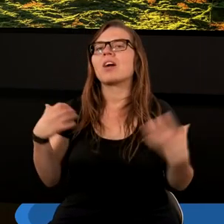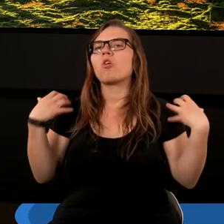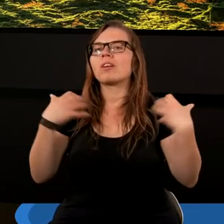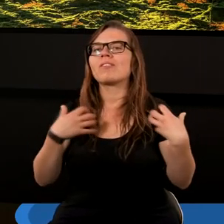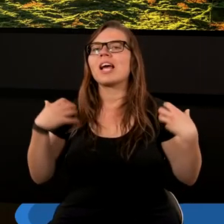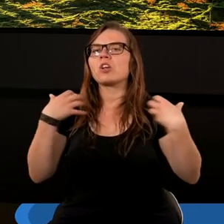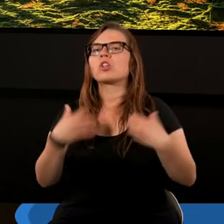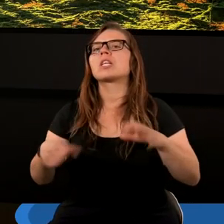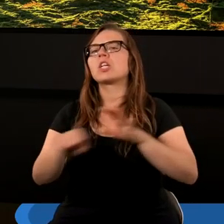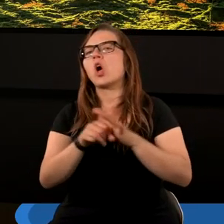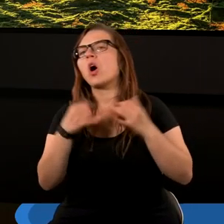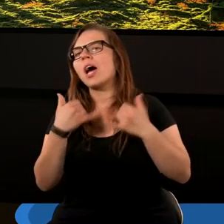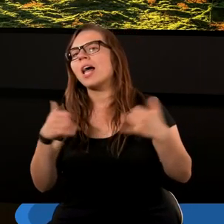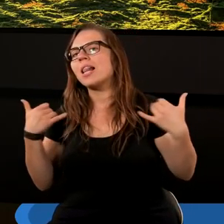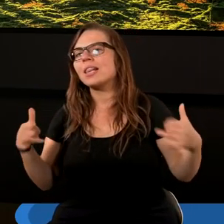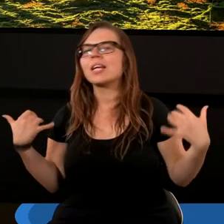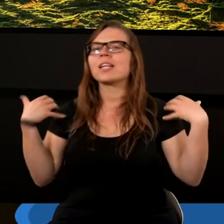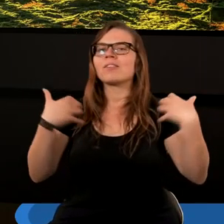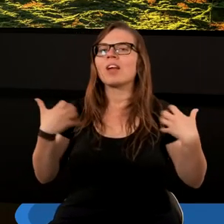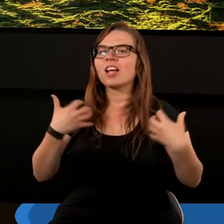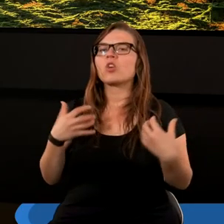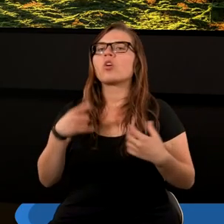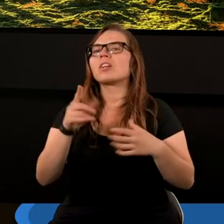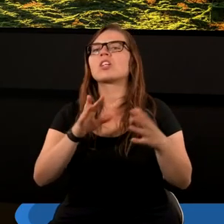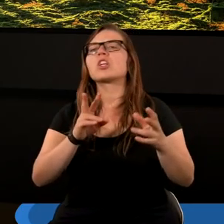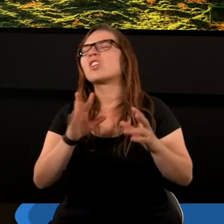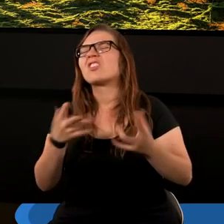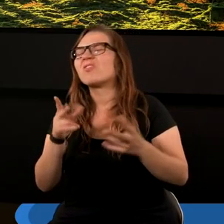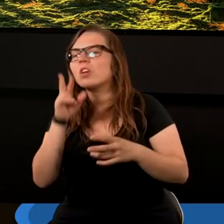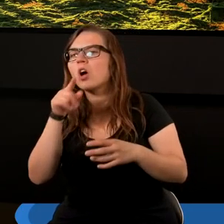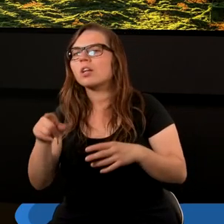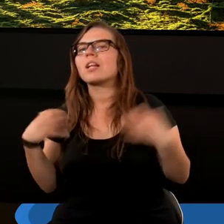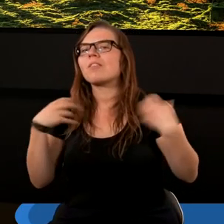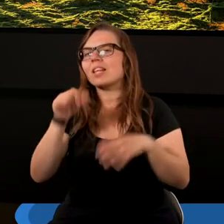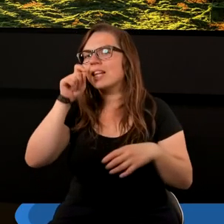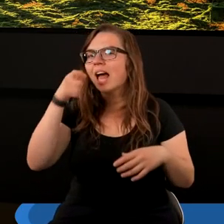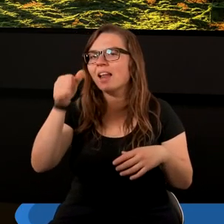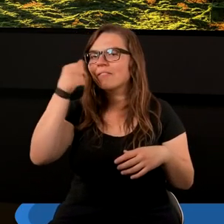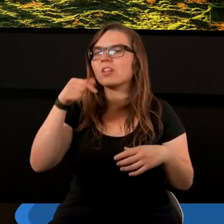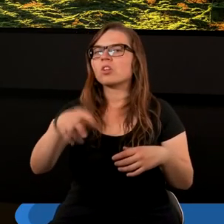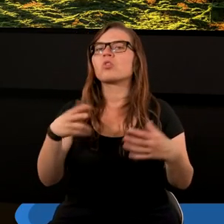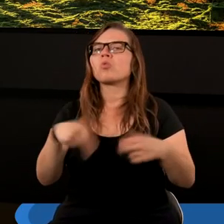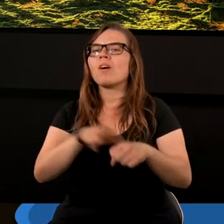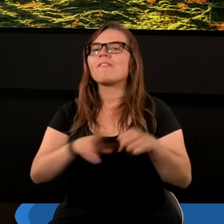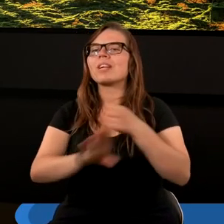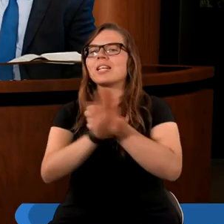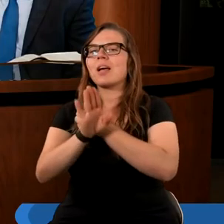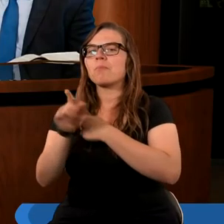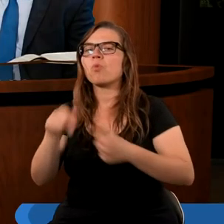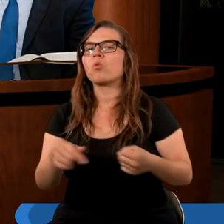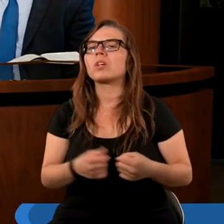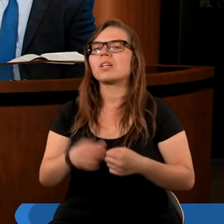zwierzęcia do innych zwierząt. Z czym kojarzycie nazwy te zwierzęta, które tutaj występują?